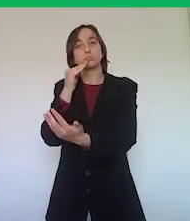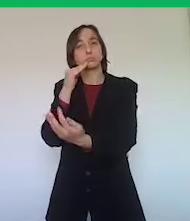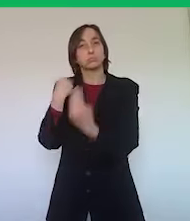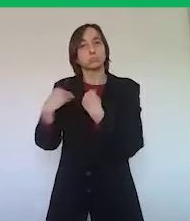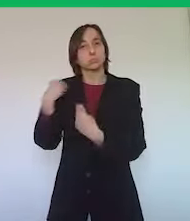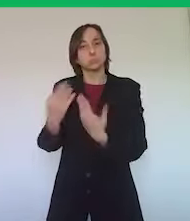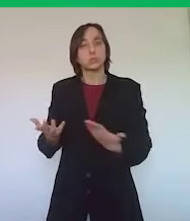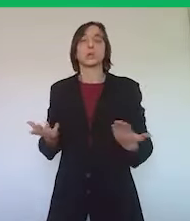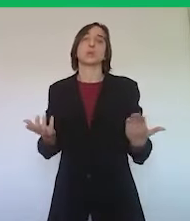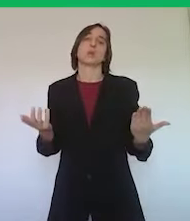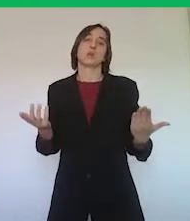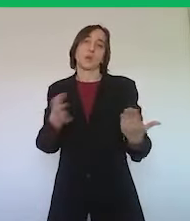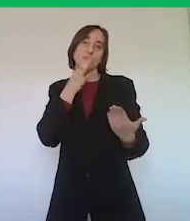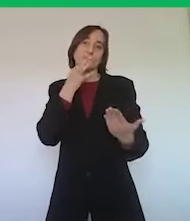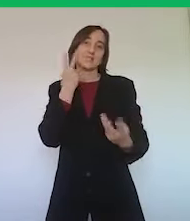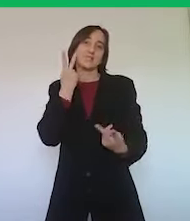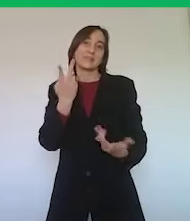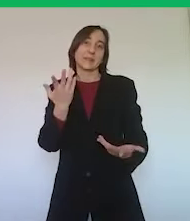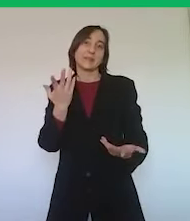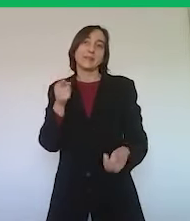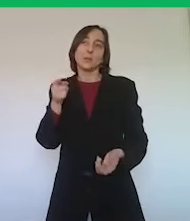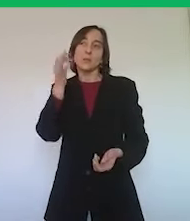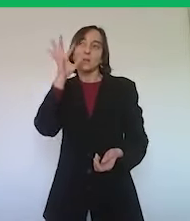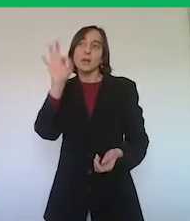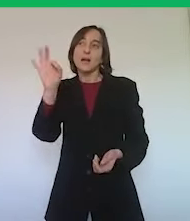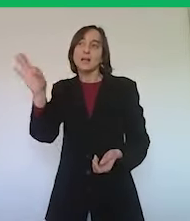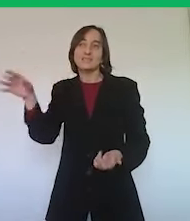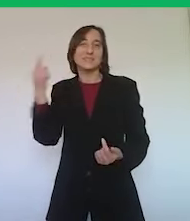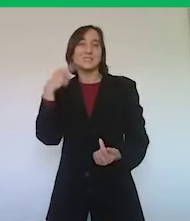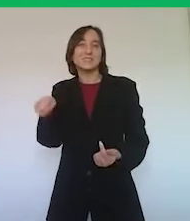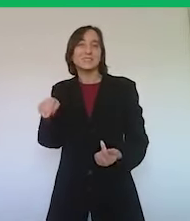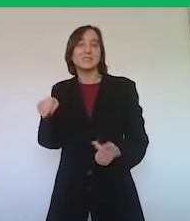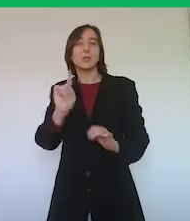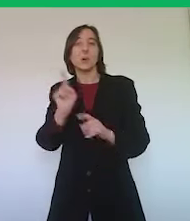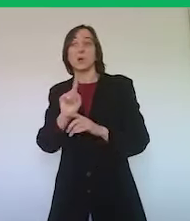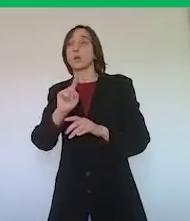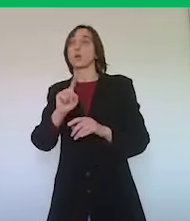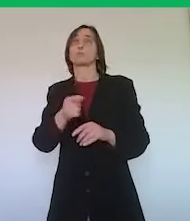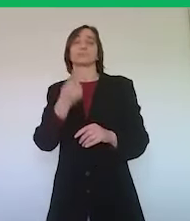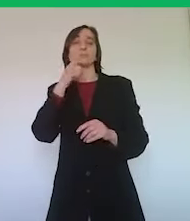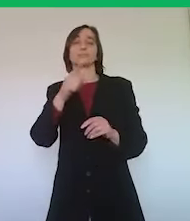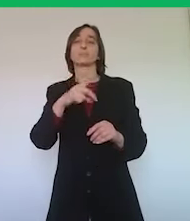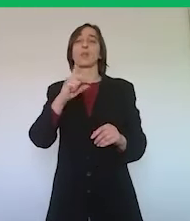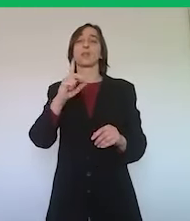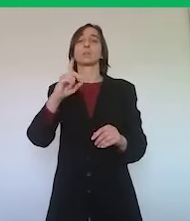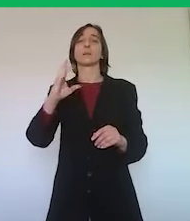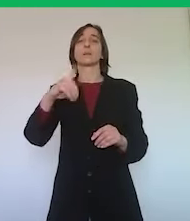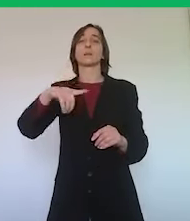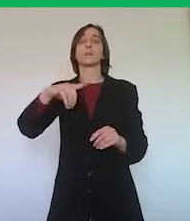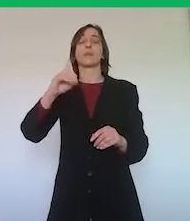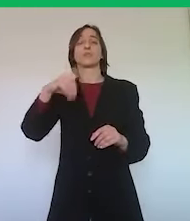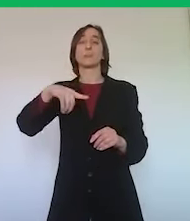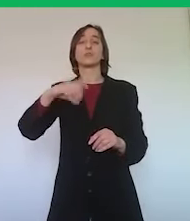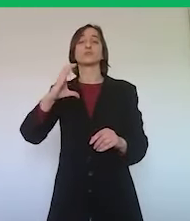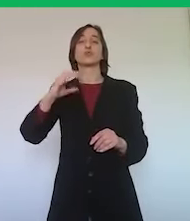frequente, evidentemente ci sono casistiche che è difficile ricomprendere in un DPCM del